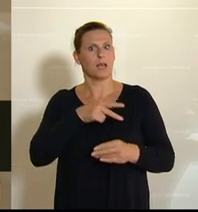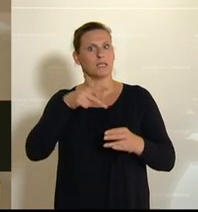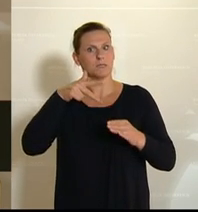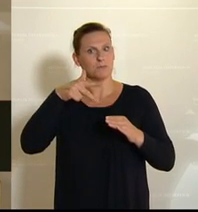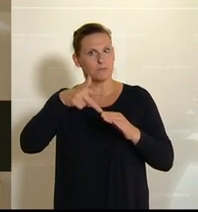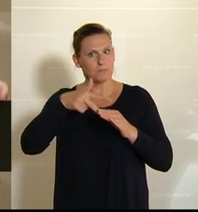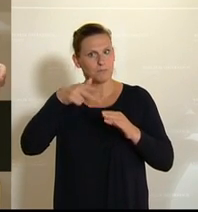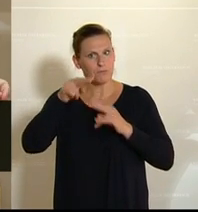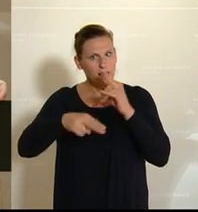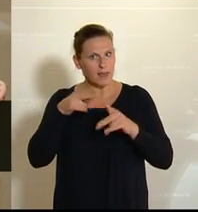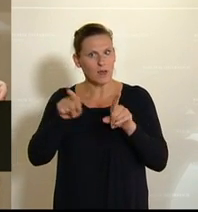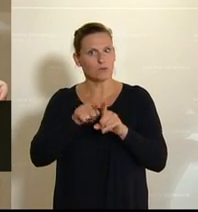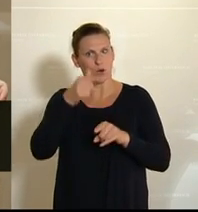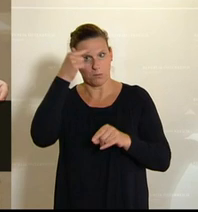Behinderung.